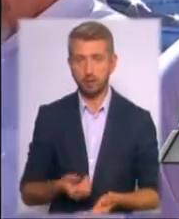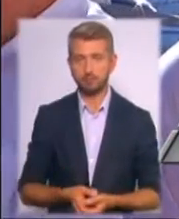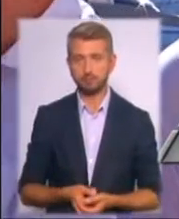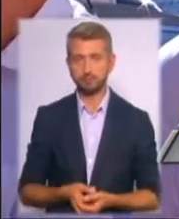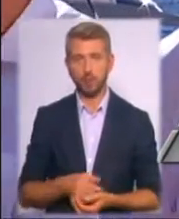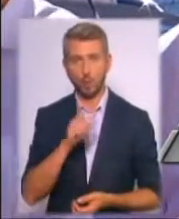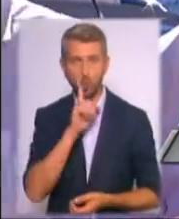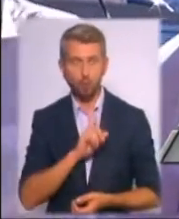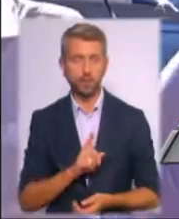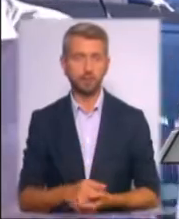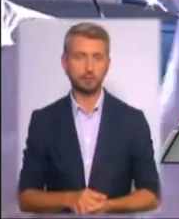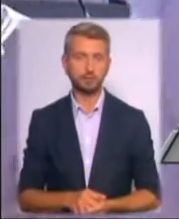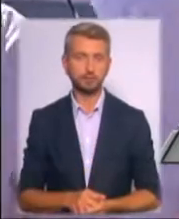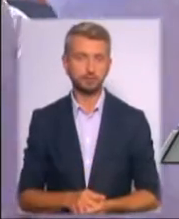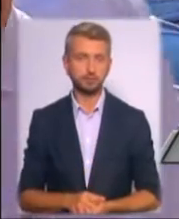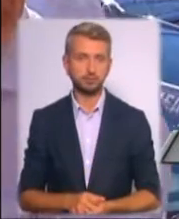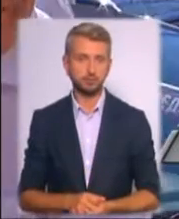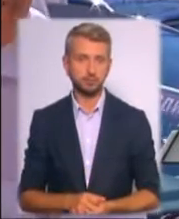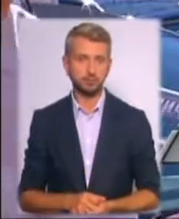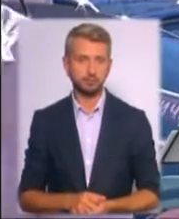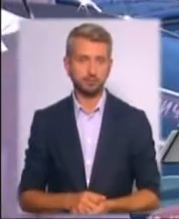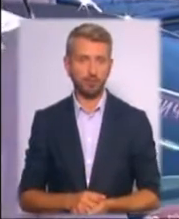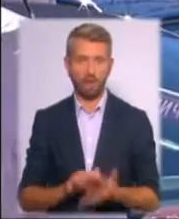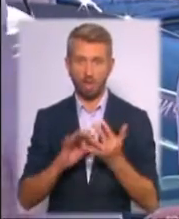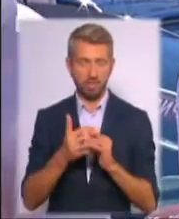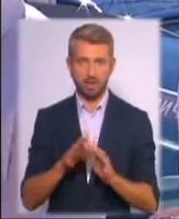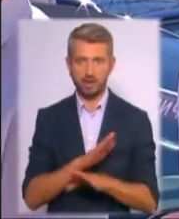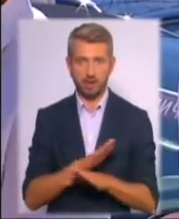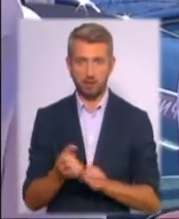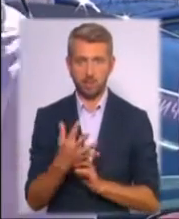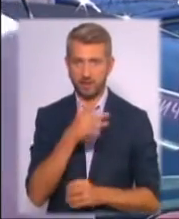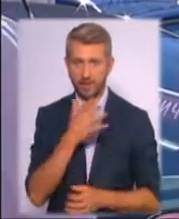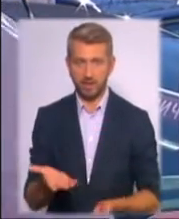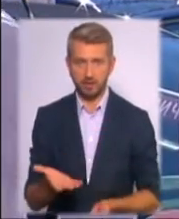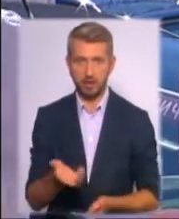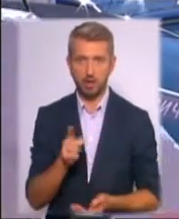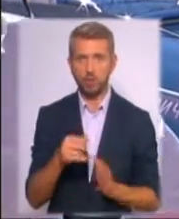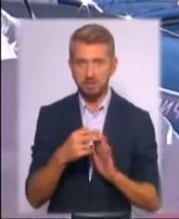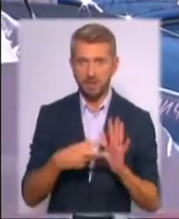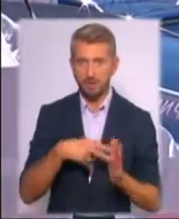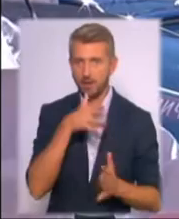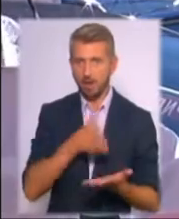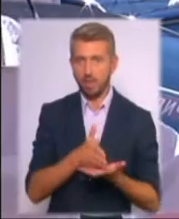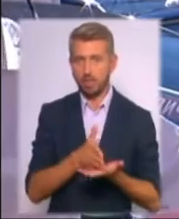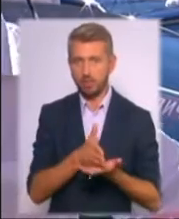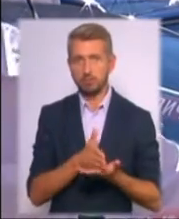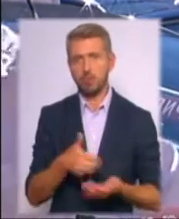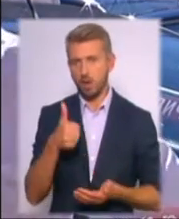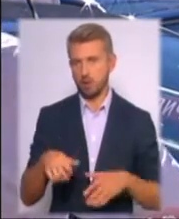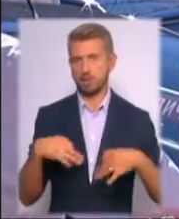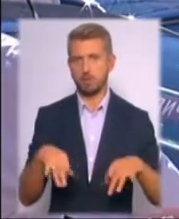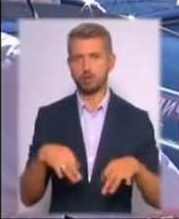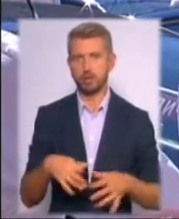удобна. Не сарай же, 15-летній, а то й 17-летній. Хороша машина,